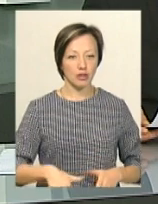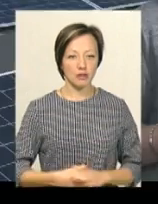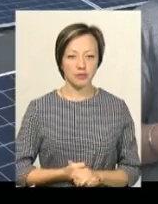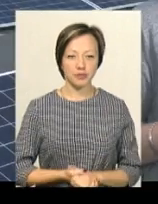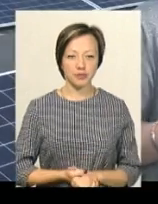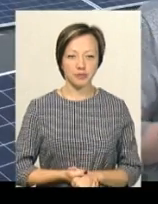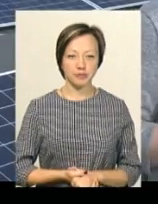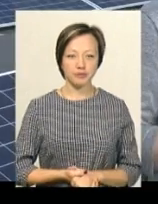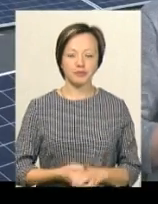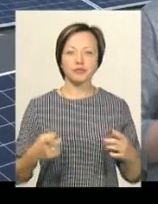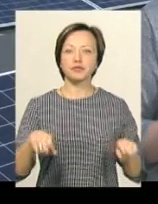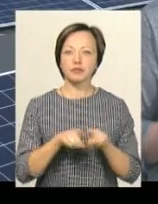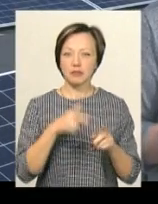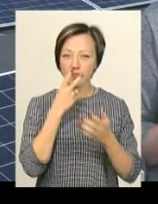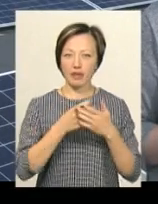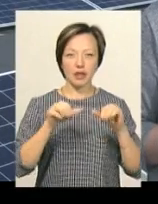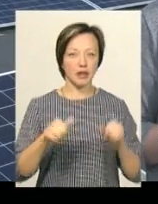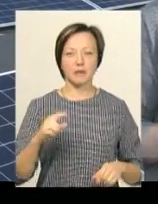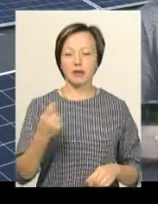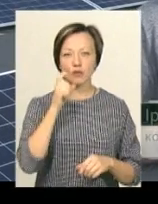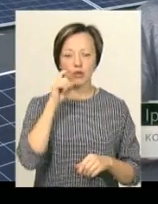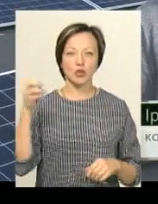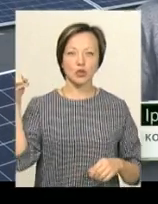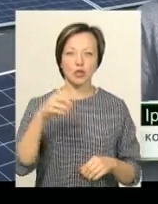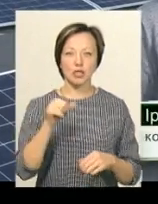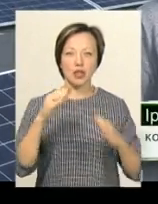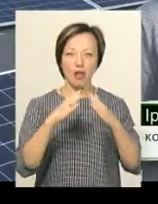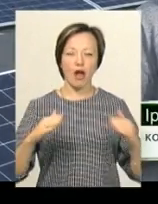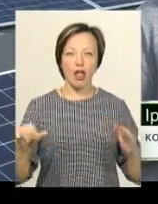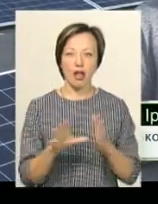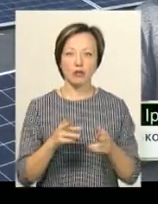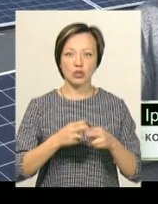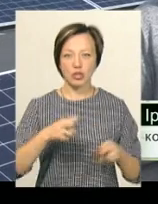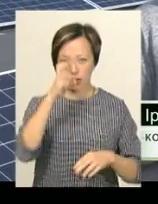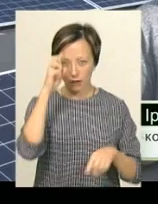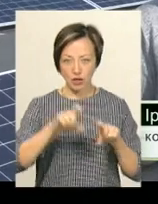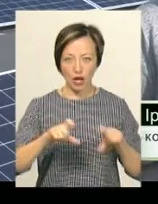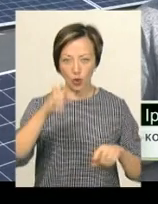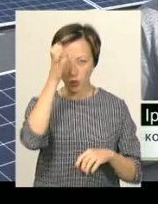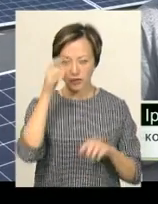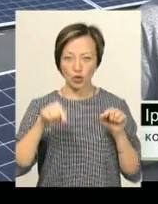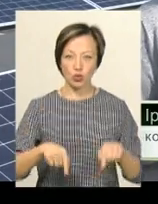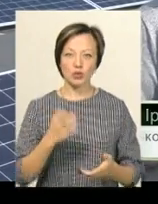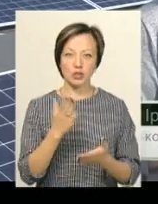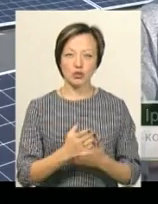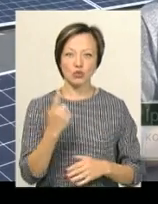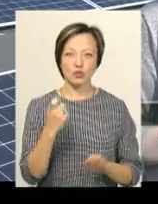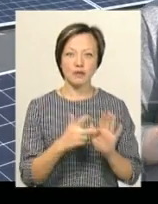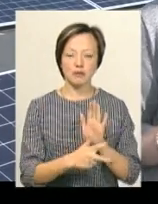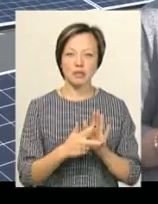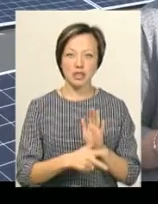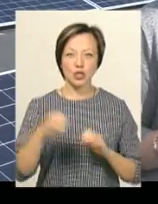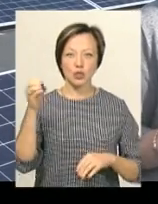Ось так виглядає перша в Україні сонячна дахова електростанція у Державному закладі освіти. Тут розташовані 180